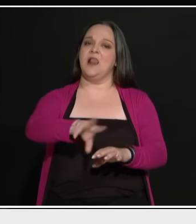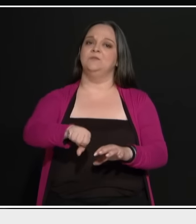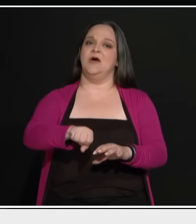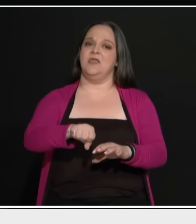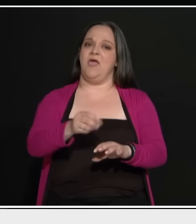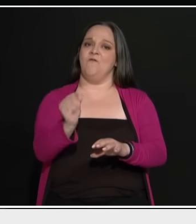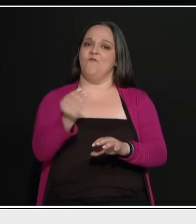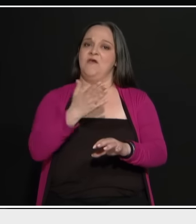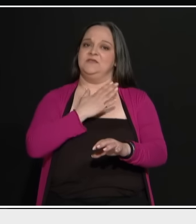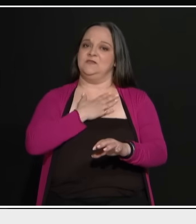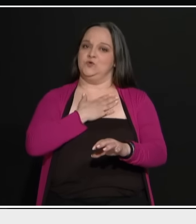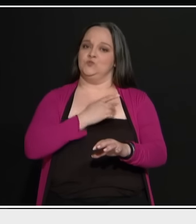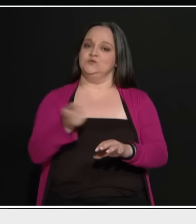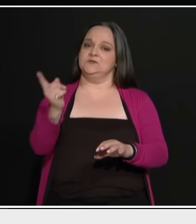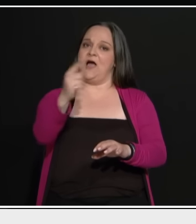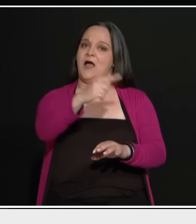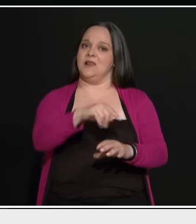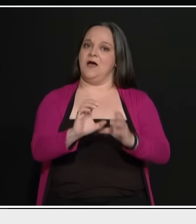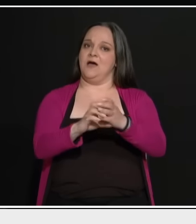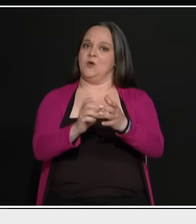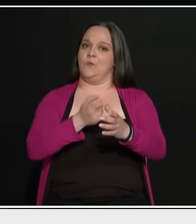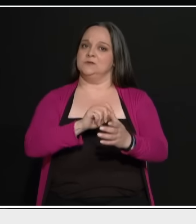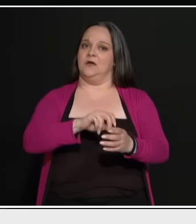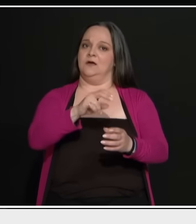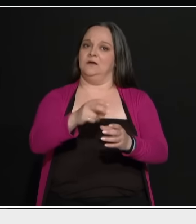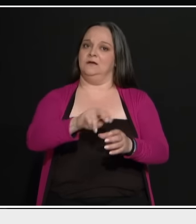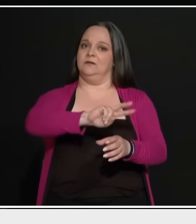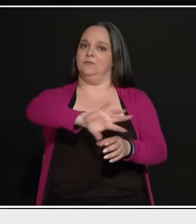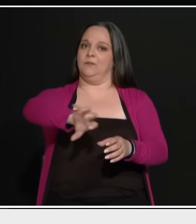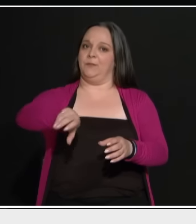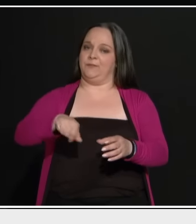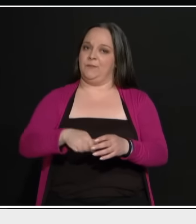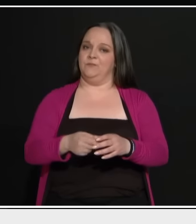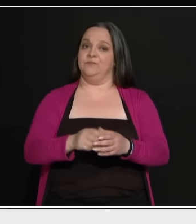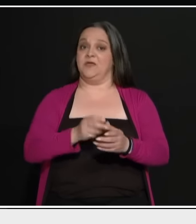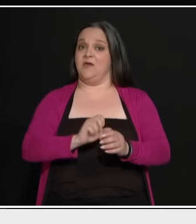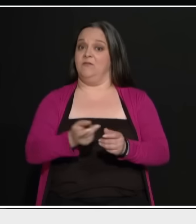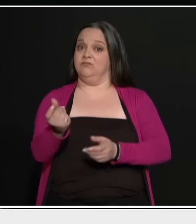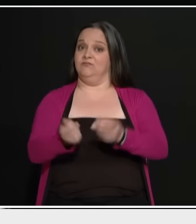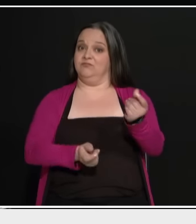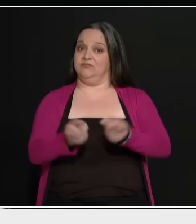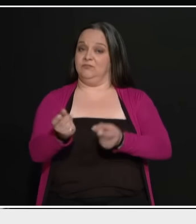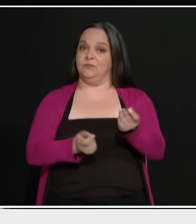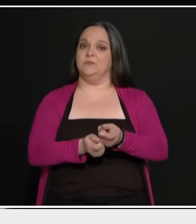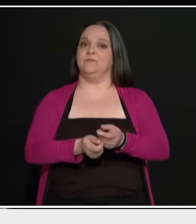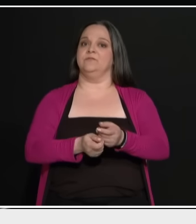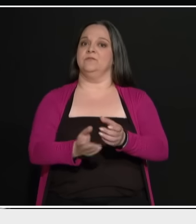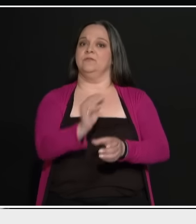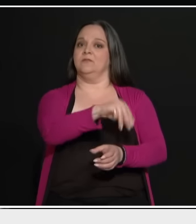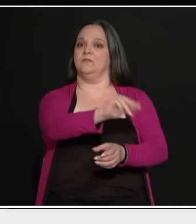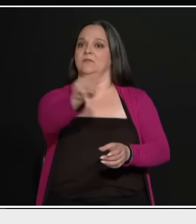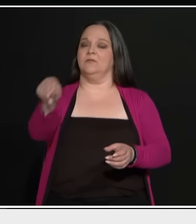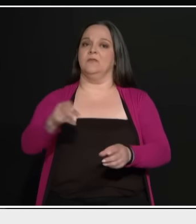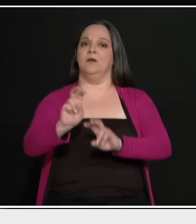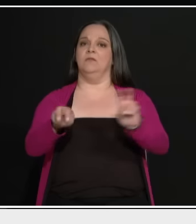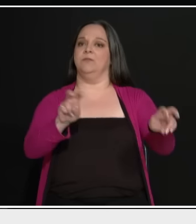κουτσουρεύτηκαν τα ποσοστά. Φύγανε βουλευτές και πήγανε Πασόκ, ΣΥΡΙΖΑ, Νέα Δημοκρατία.